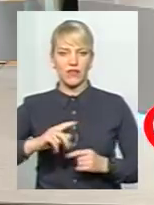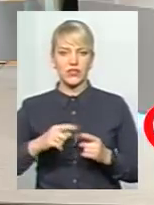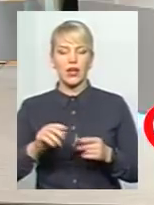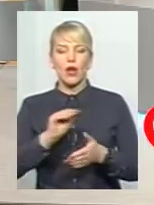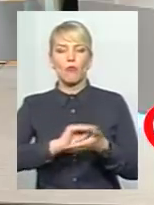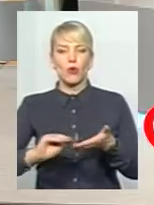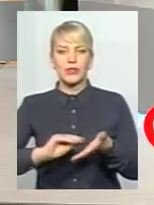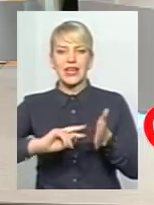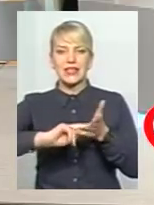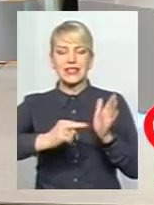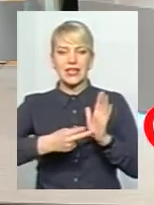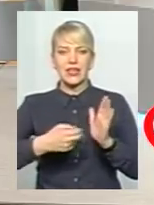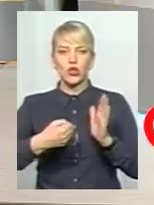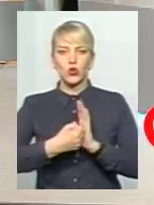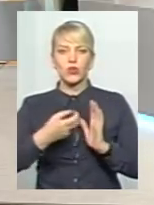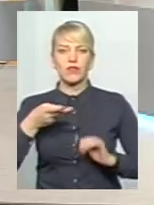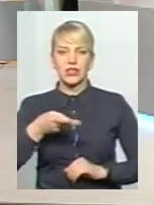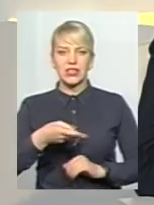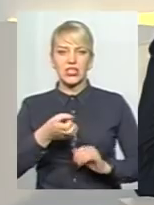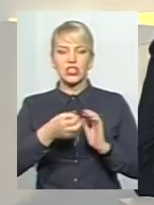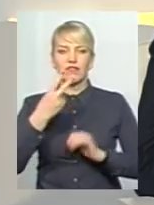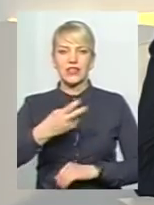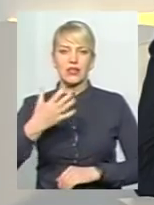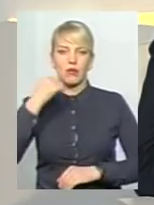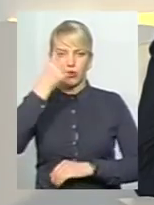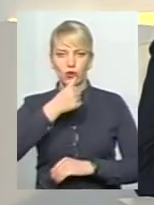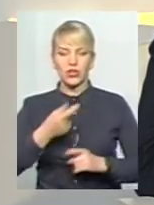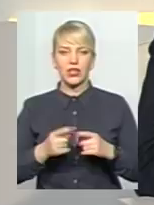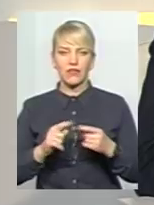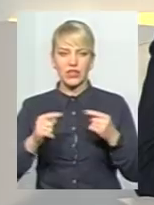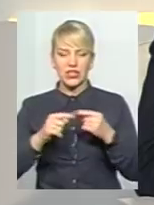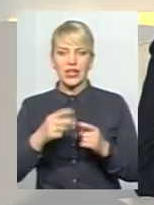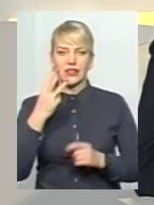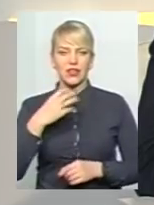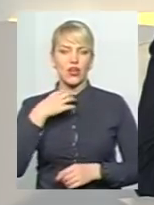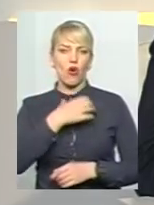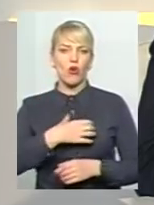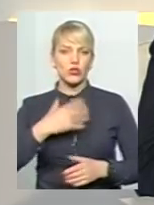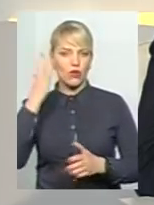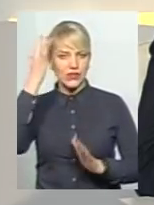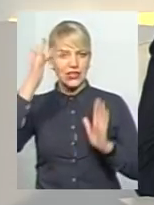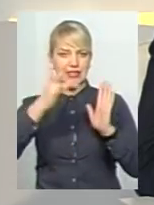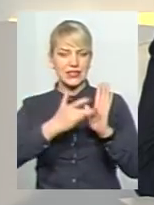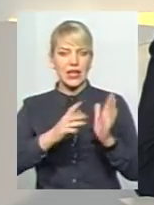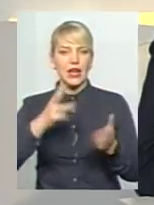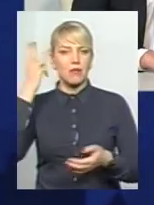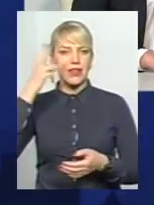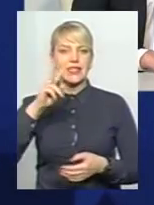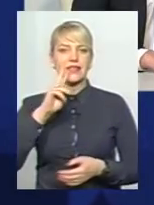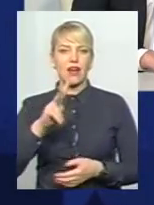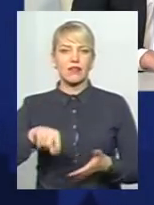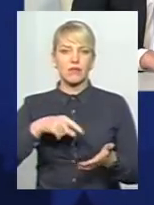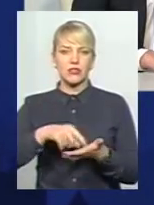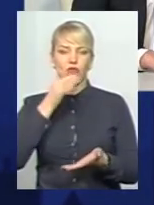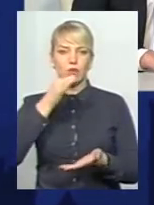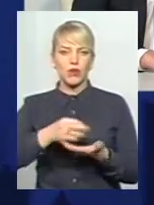2025 року і дійсно визначили оцих три основних стратегічних цілі. Хмельницький як місто відповідальне, Хмельницький